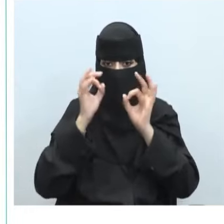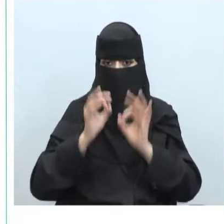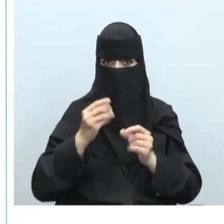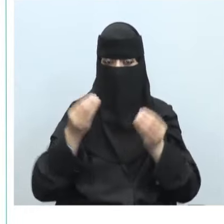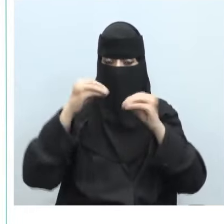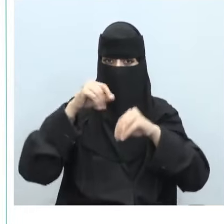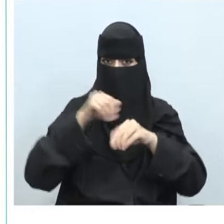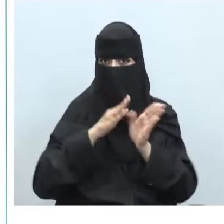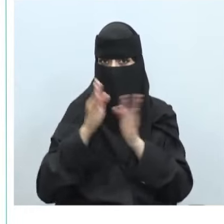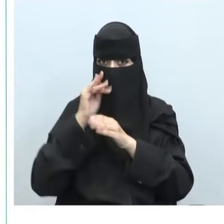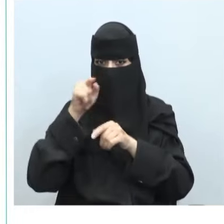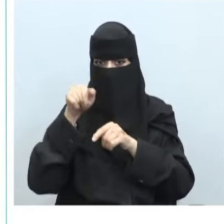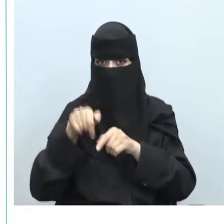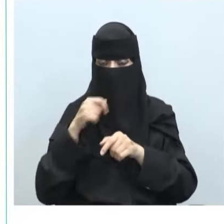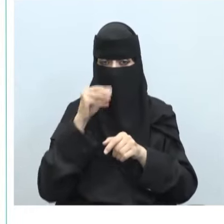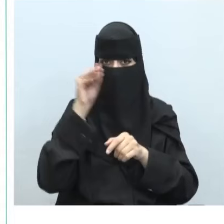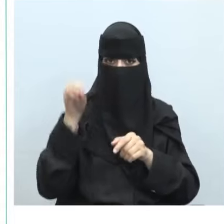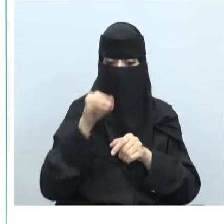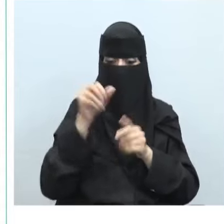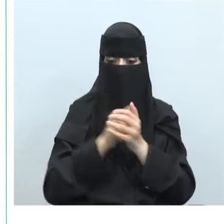وضعها من قبل هذه الهيئة